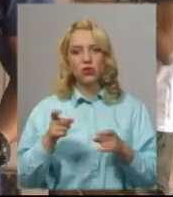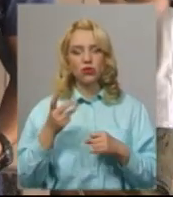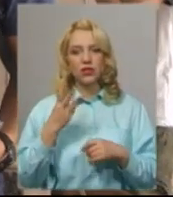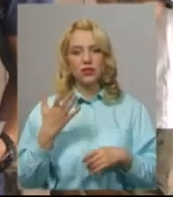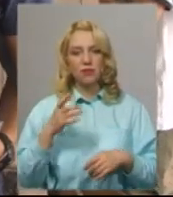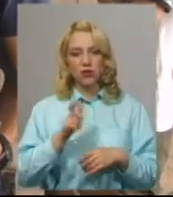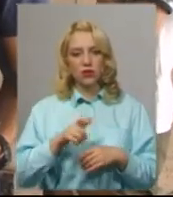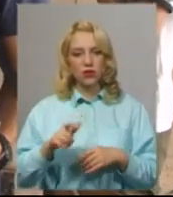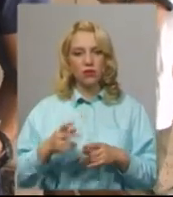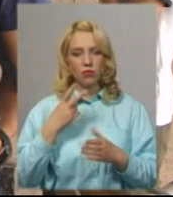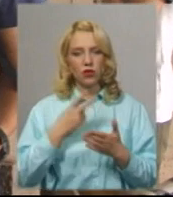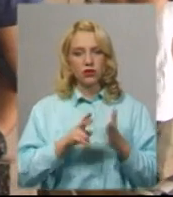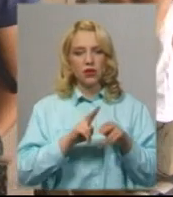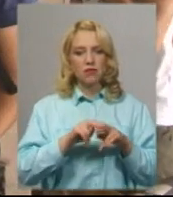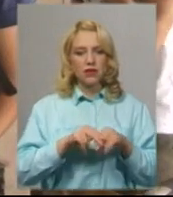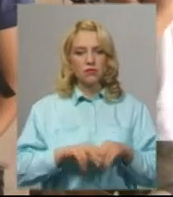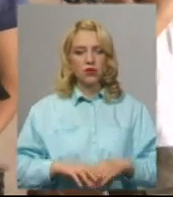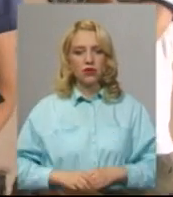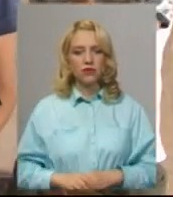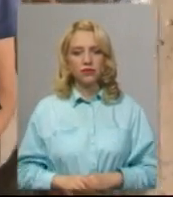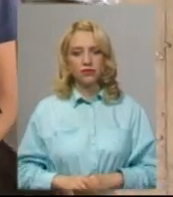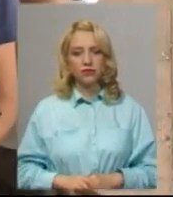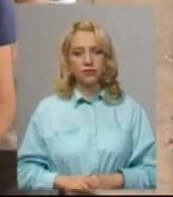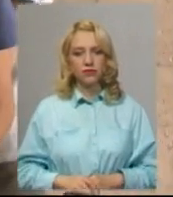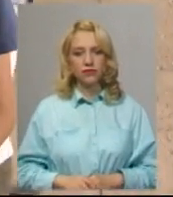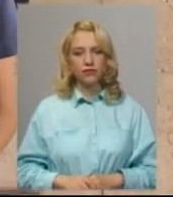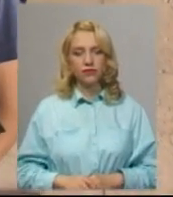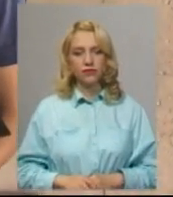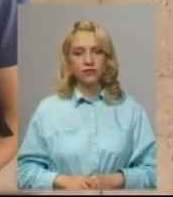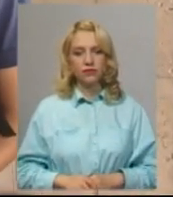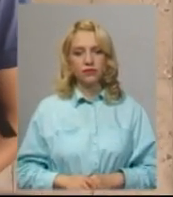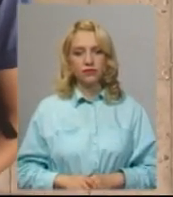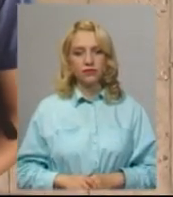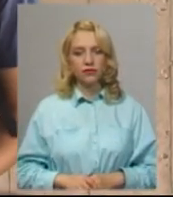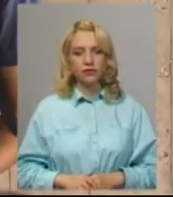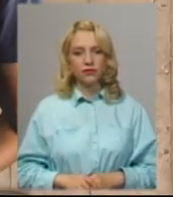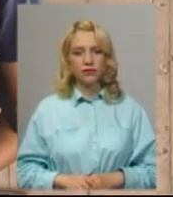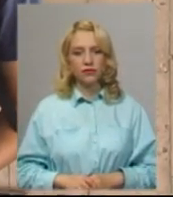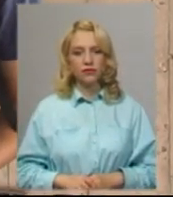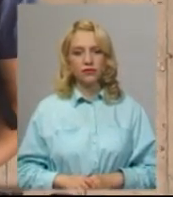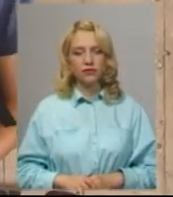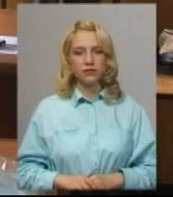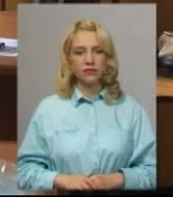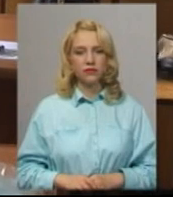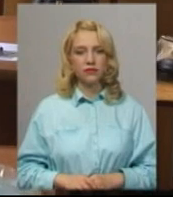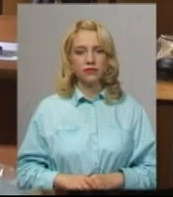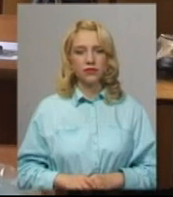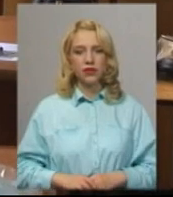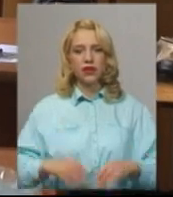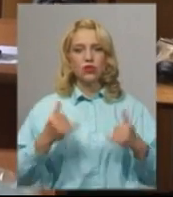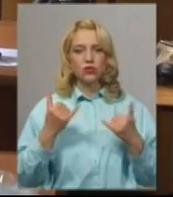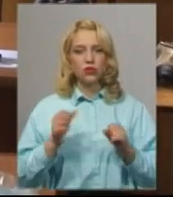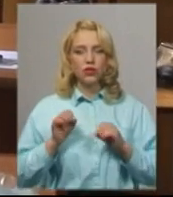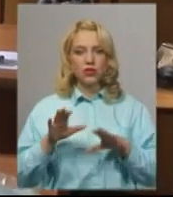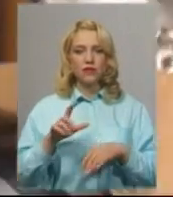Писпасіть, будь ласка, паспорт та сертифікацію. Приспасіть, будь ласка, маско, що змогла перекладатися. Сьогодні